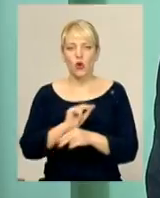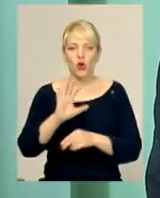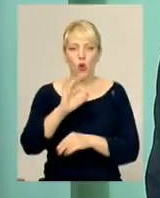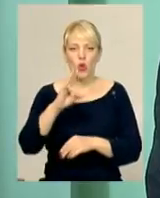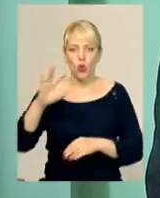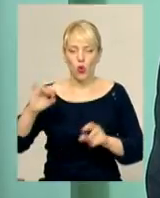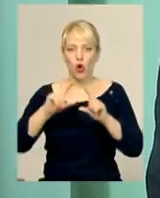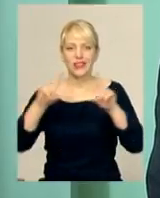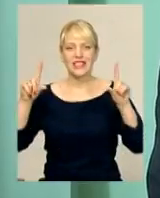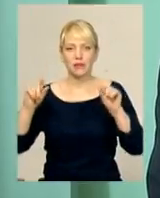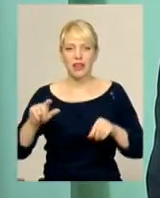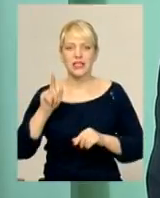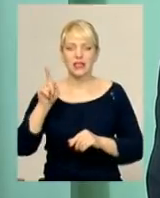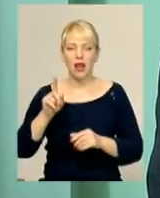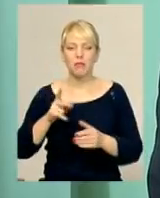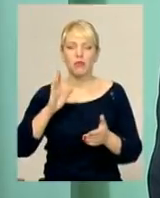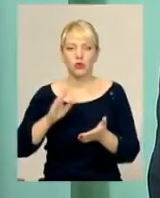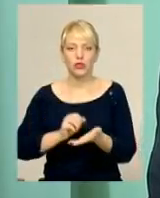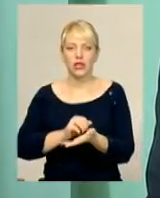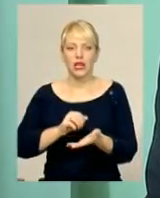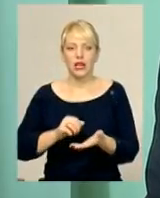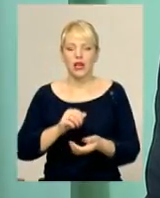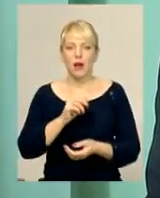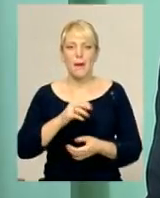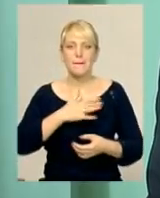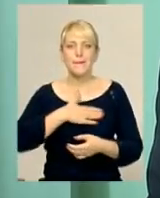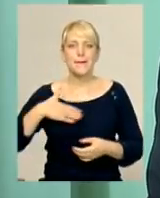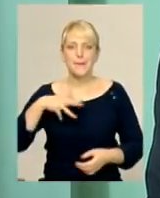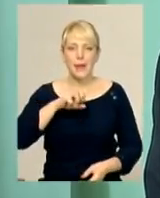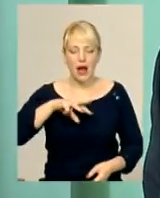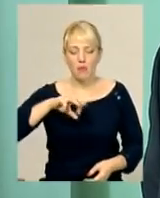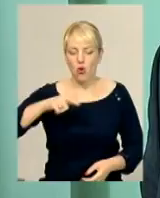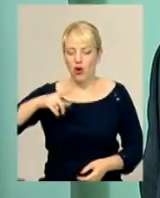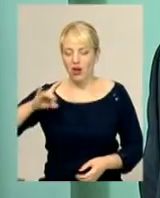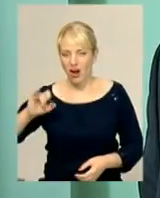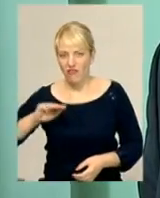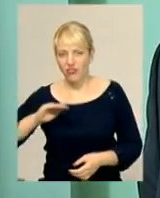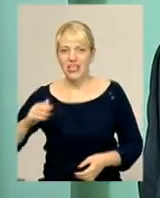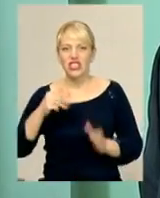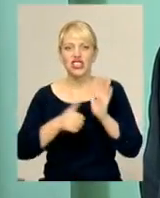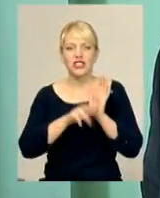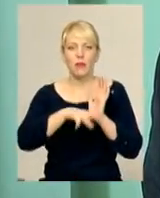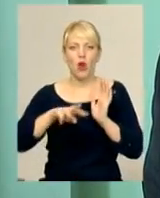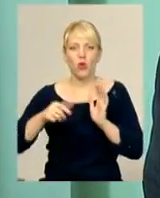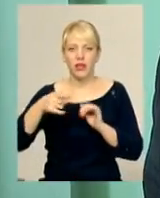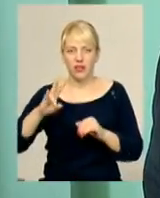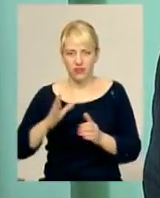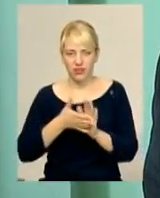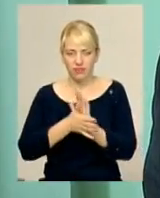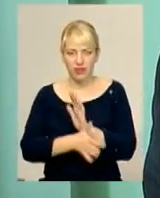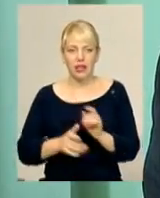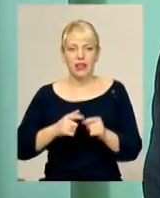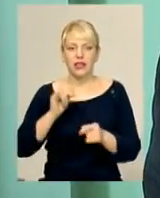тому там передбачається придбання мамографа, колоноскопа. Це більше 6 мільйонів гривень коштів. Крім того, діагностика